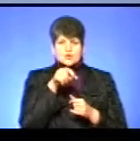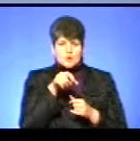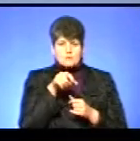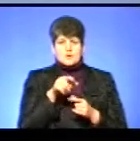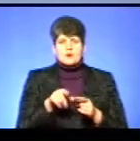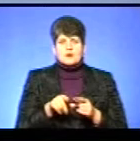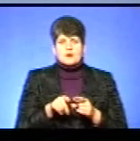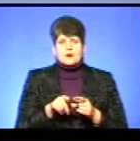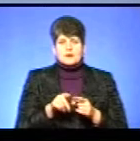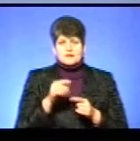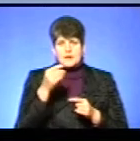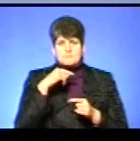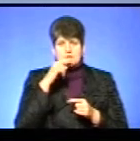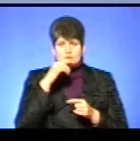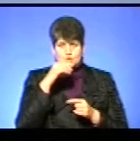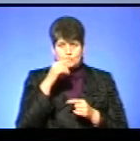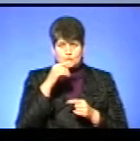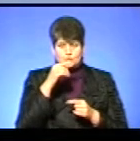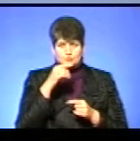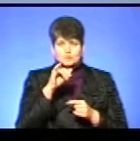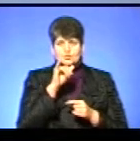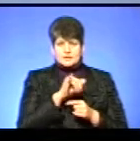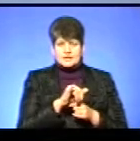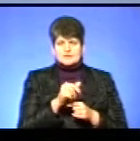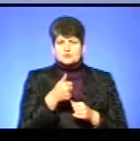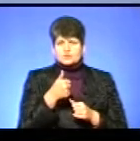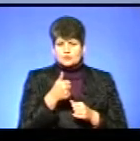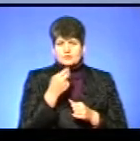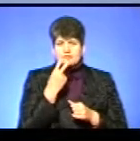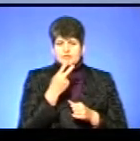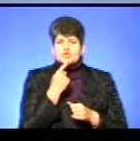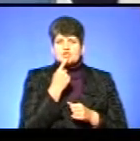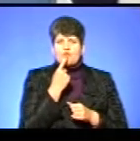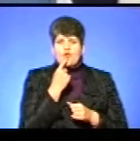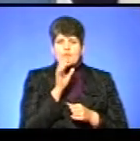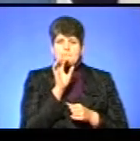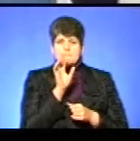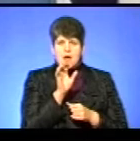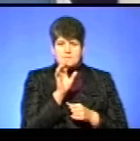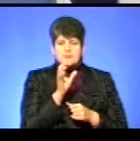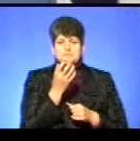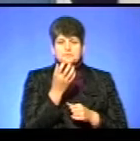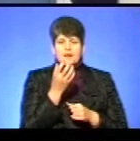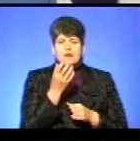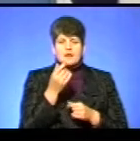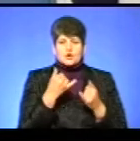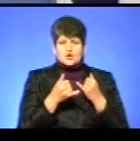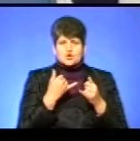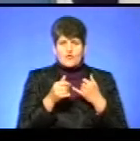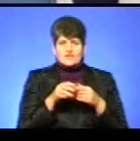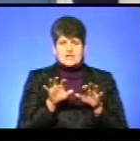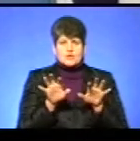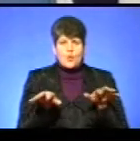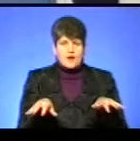підзьобку у них добре помітна червона пляма, жовті ноги.